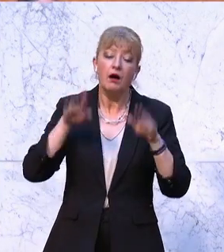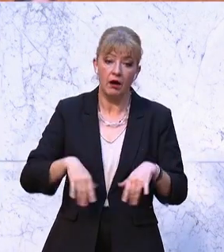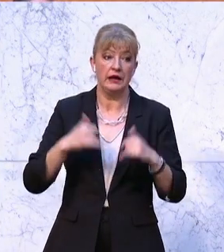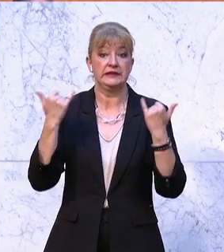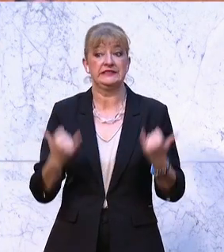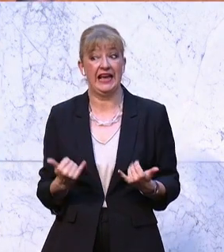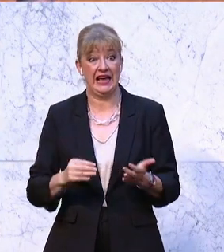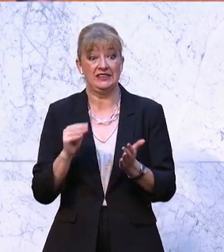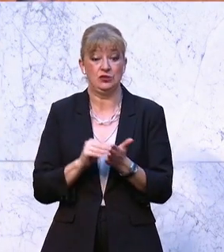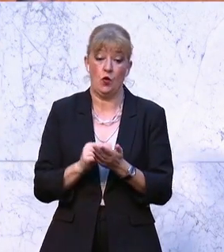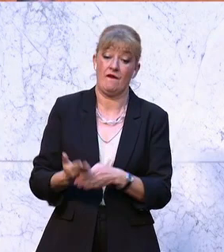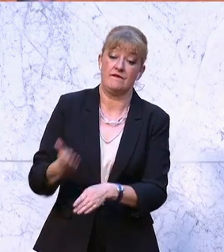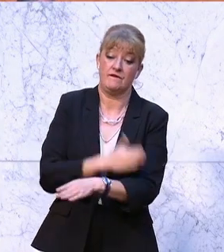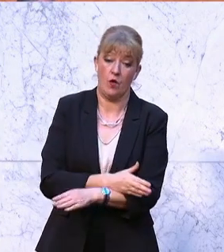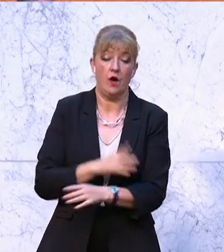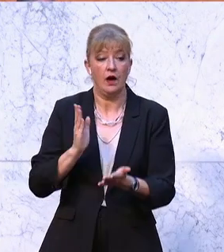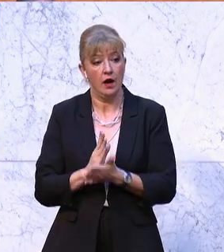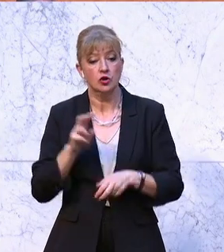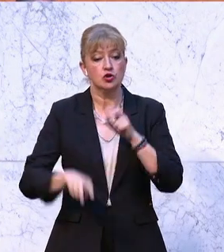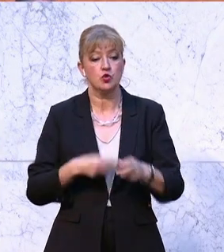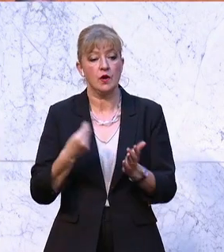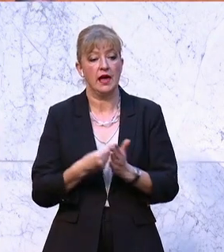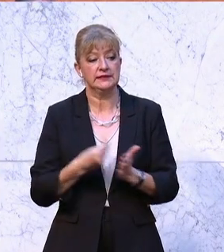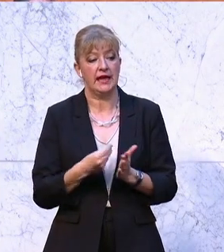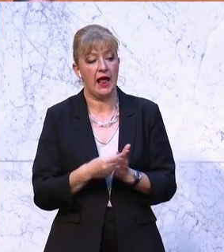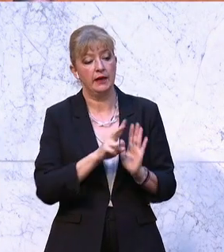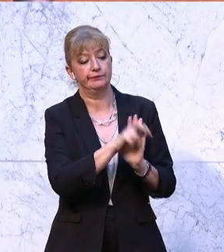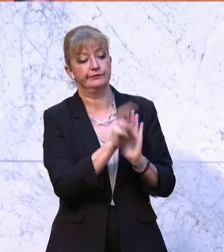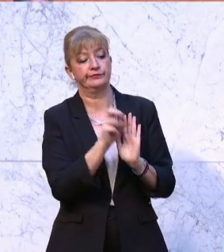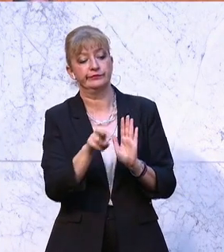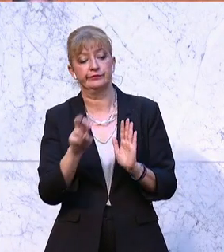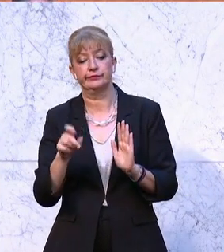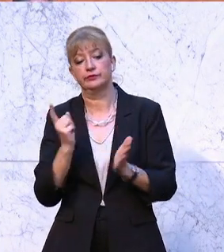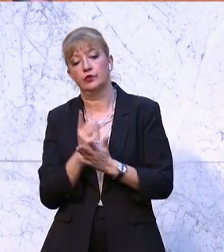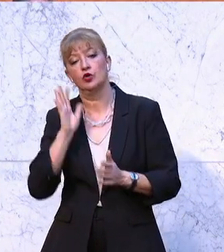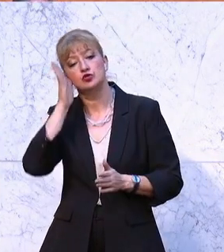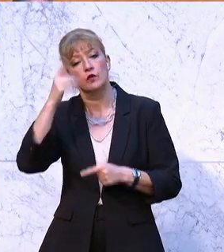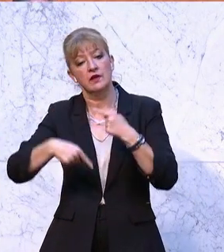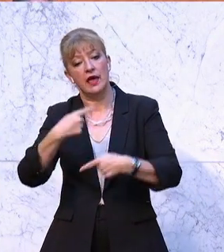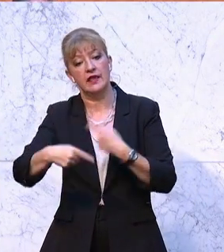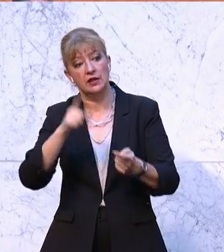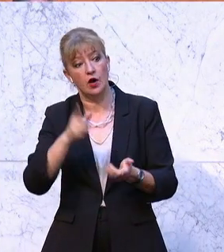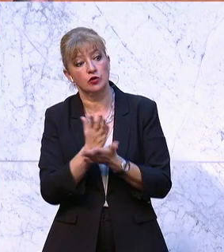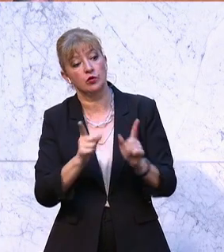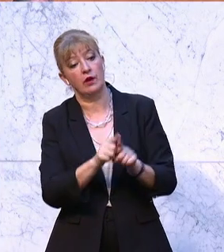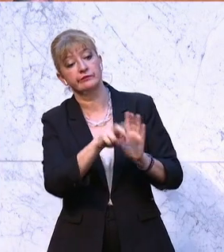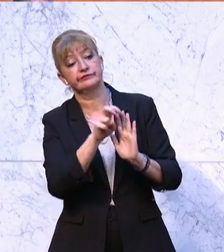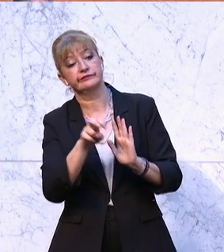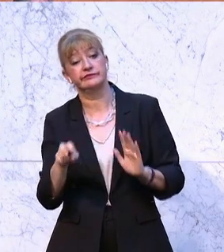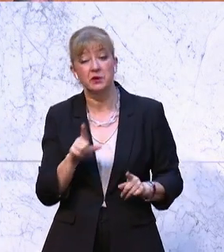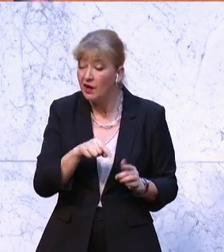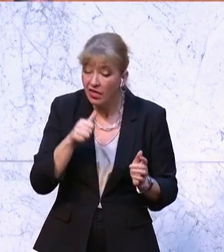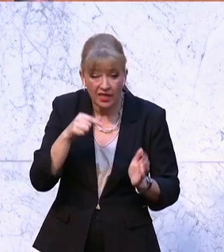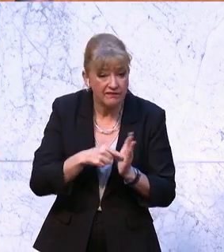sehr tief in die Tasche der Steuerzahler und der zukünftigen Generationen. Aber nicht, um eine sinnvolle und